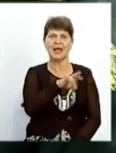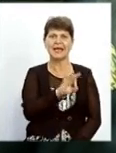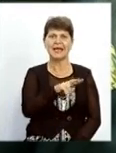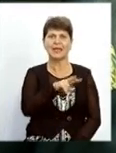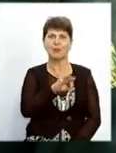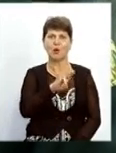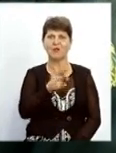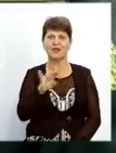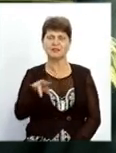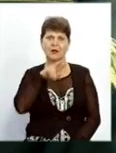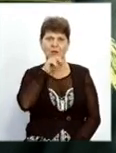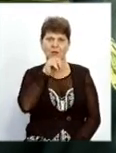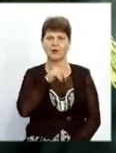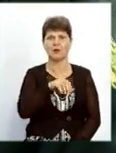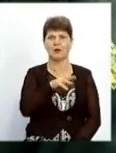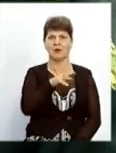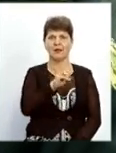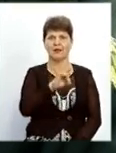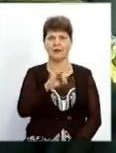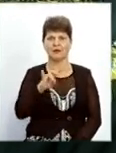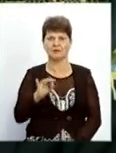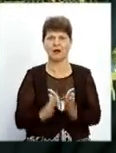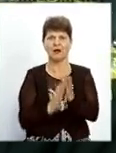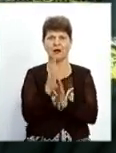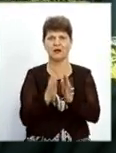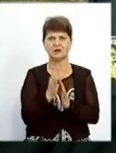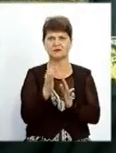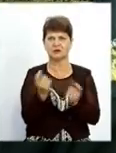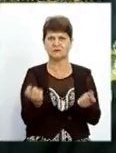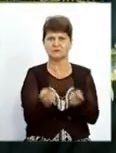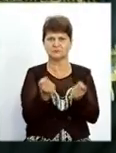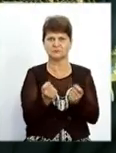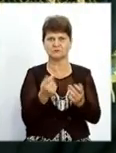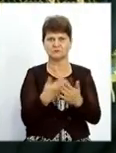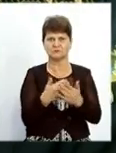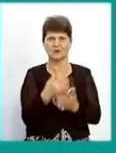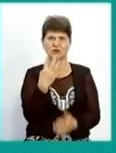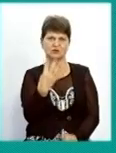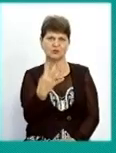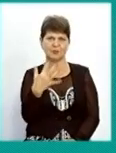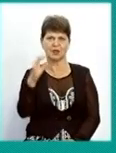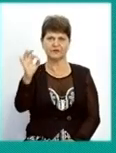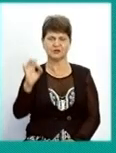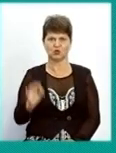Козятинський, Теплицький, де лісистість досить низька, у межах там біля 4-5%.